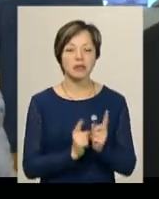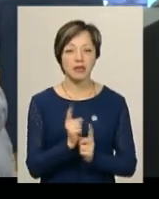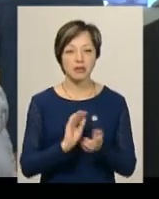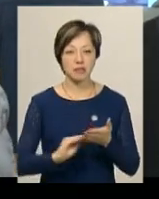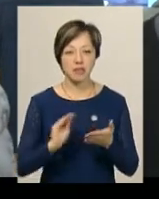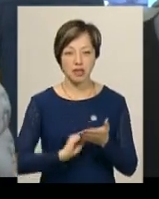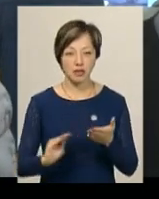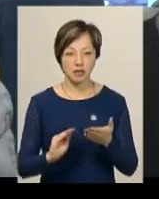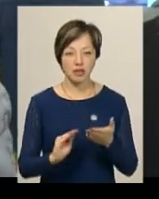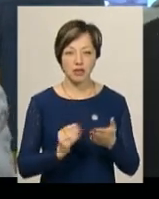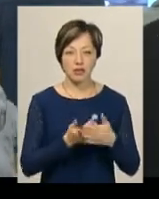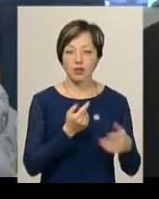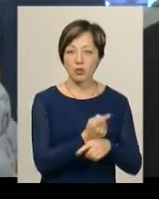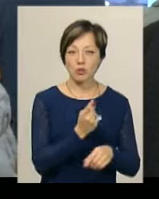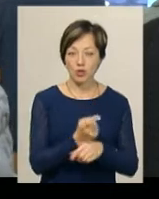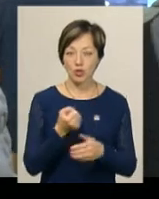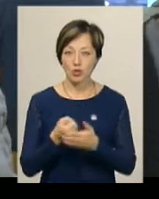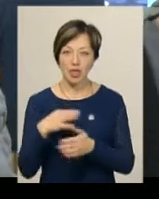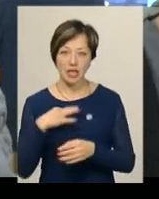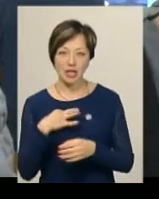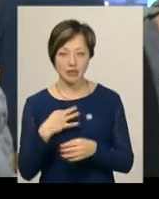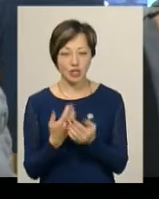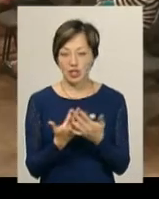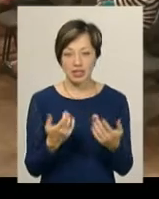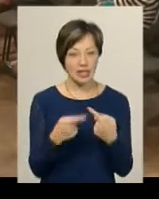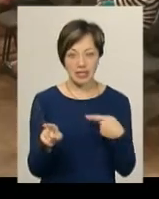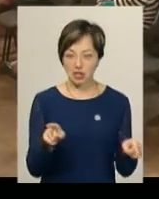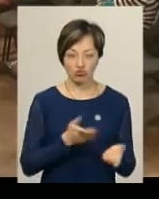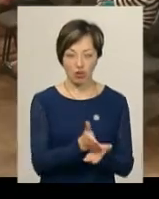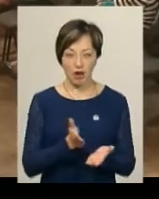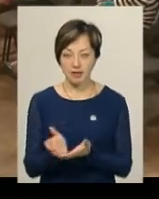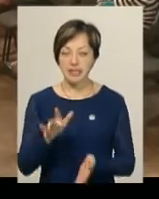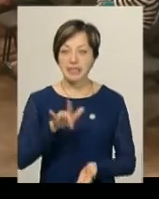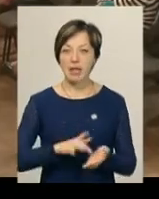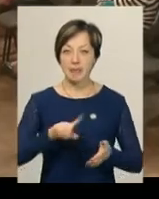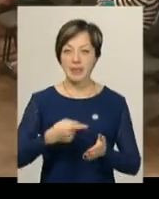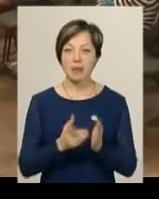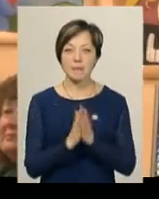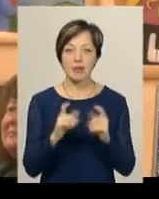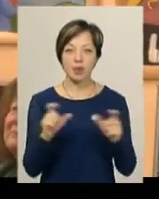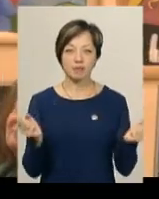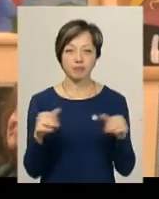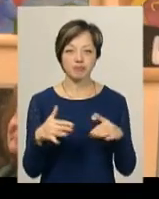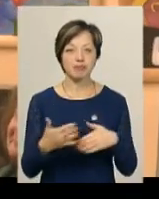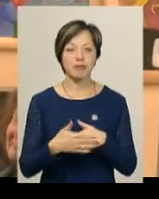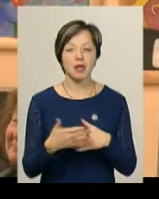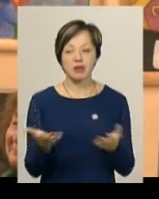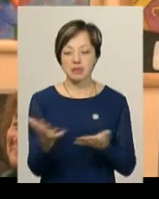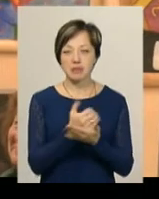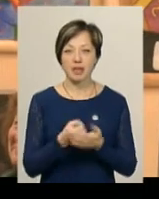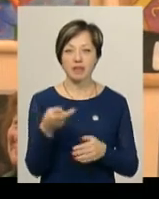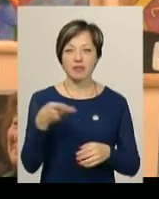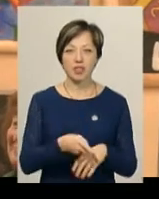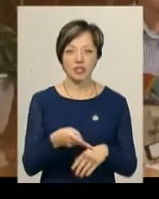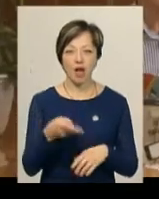написання від гумористичного до детективу, це різні жанри». У центральній міській бібліотеці зібрано понад дві тисячі примірників